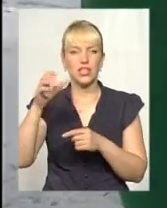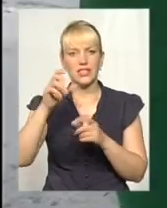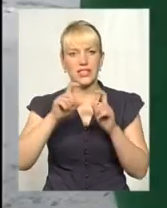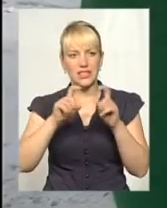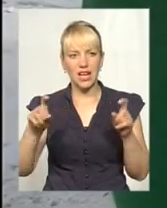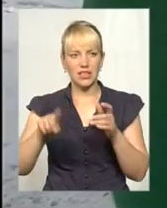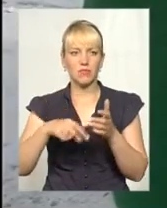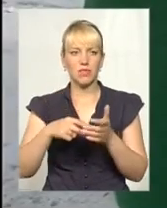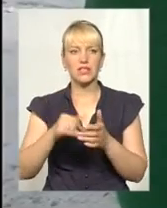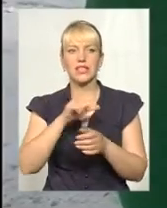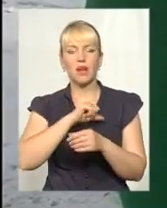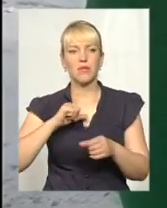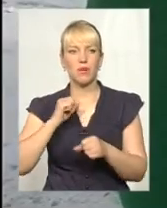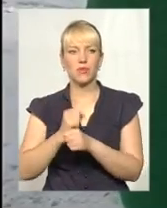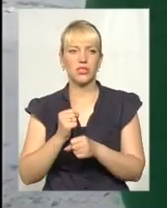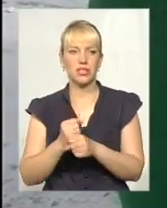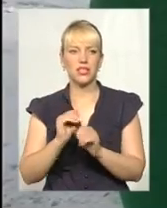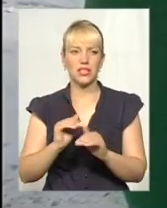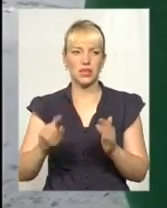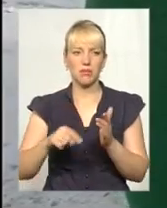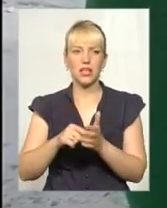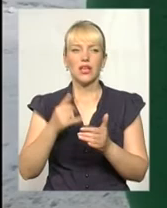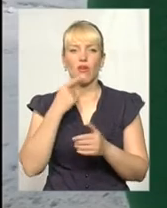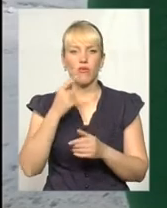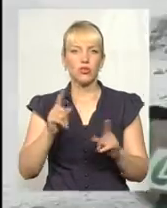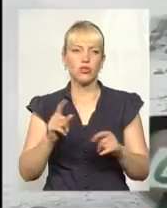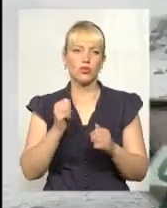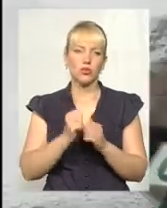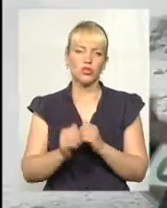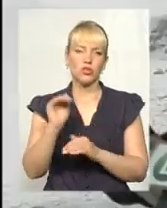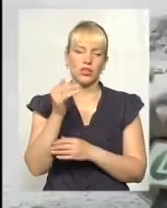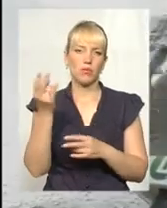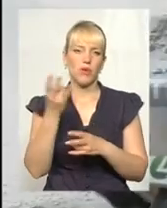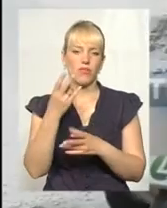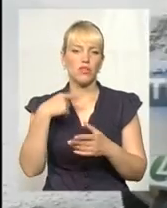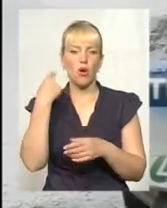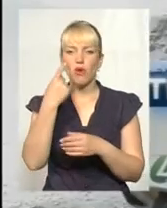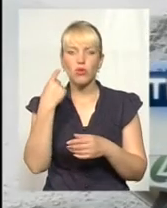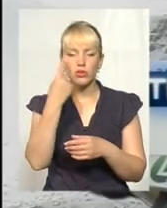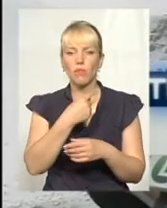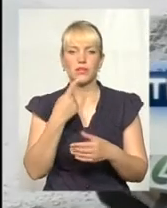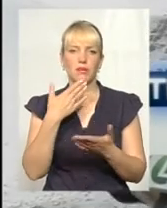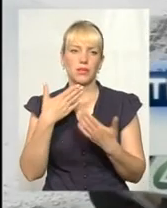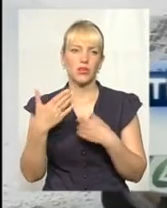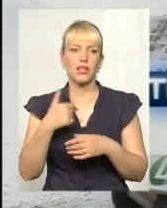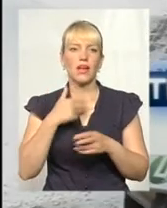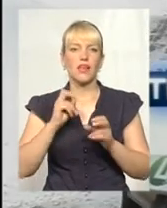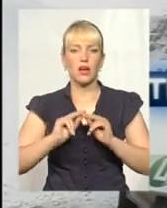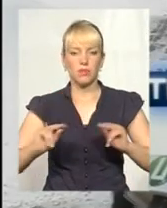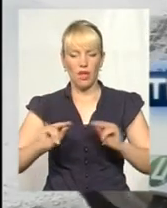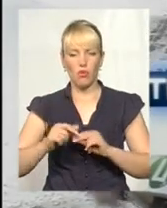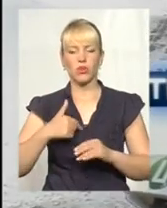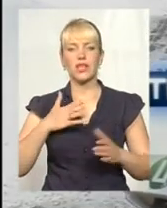-аутистами і наголошує, до кожної дитини потрібний особистий підхід. Я як педагог дуже задоволена, що така тема